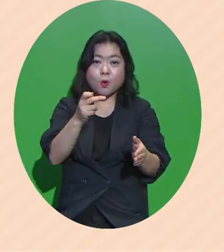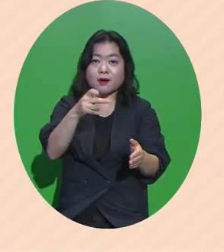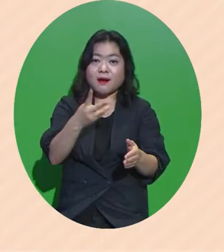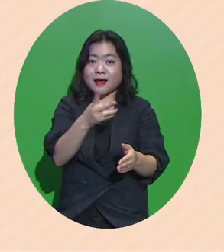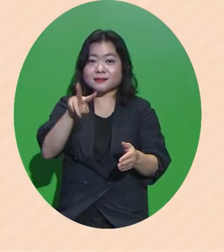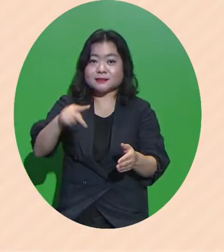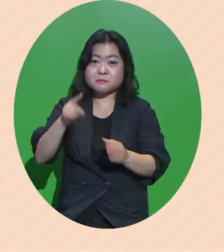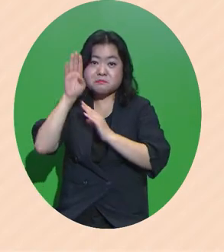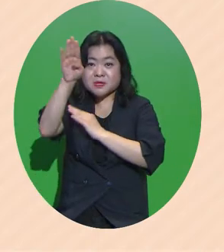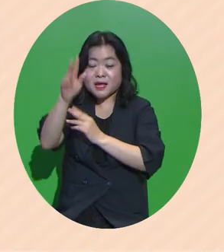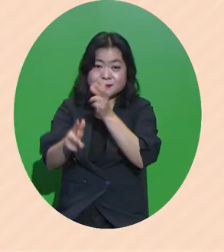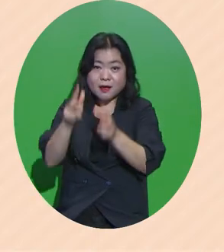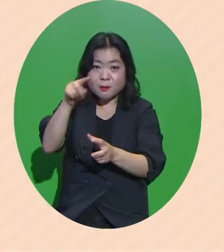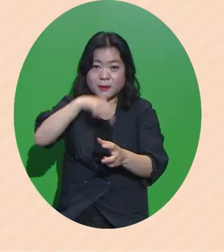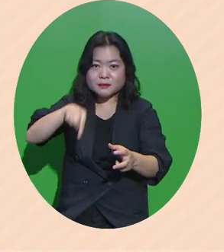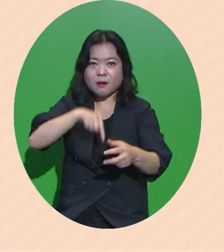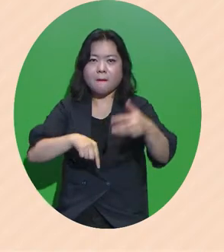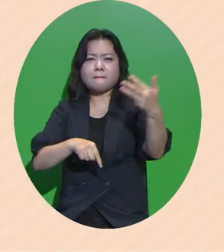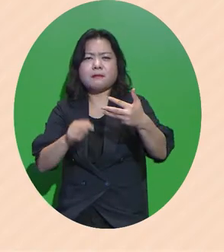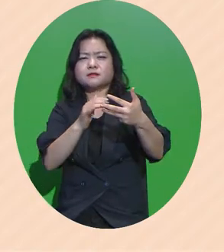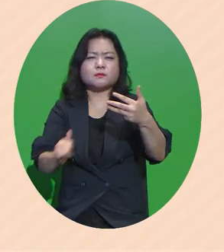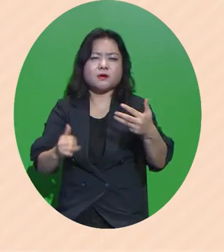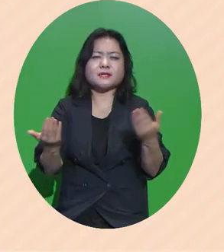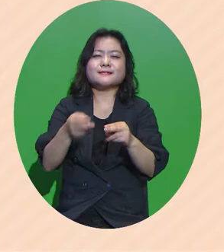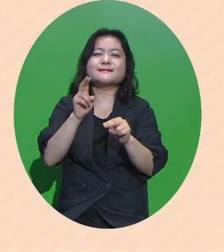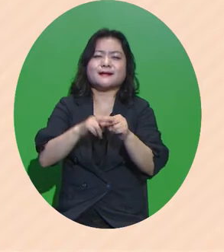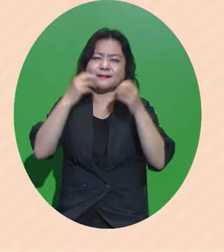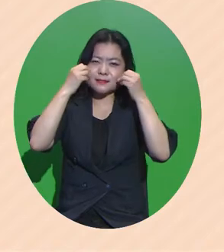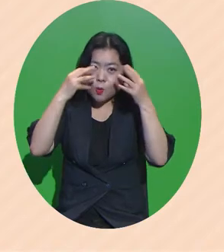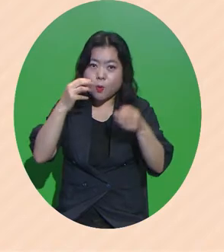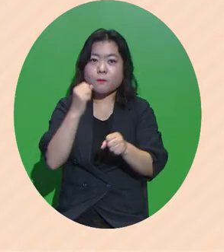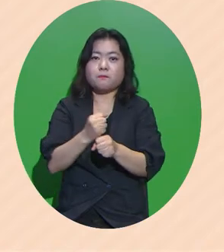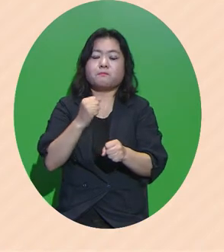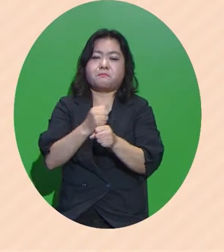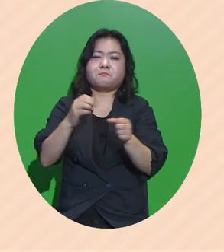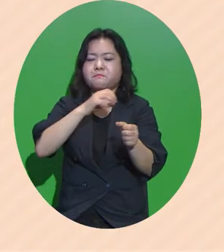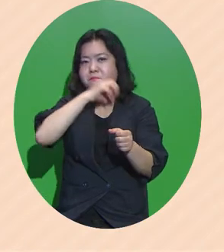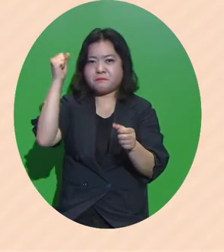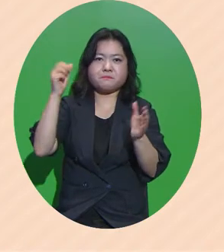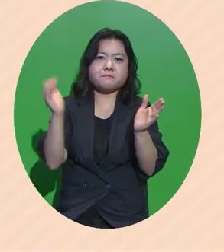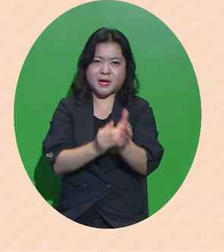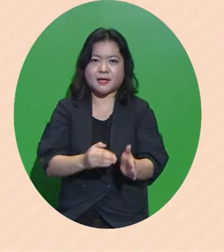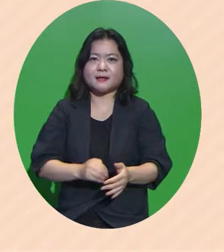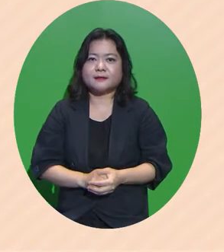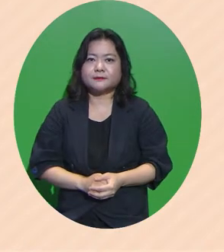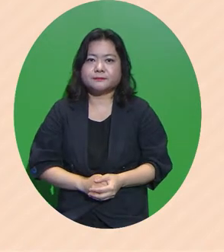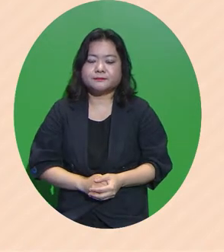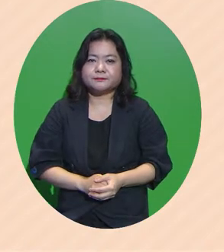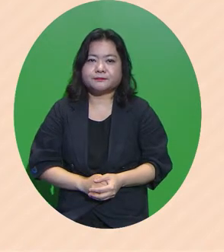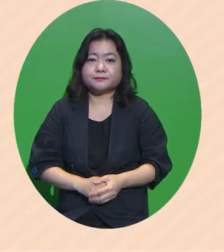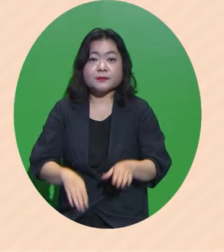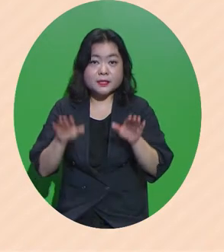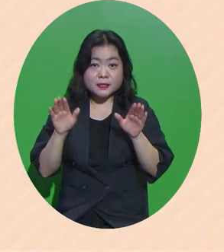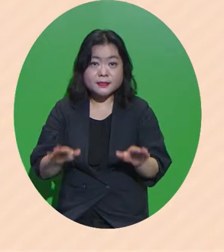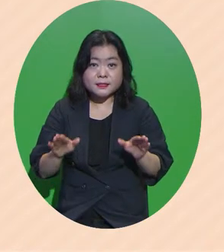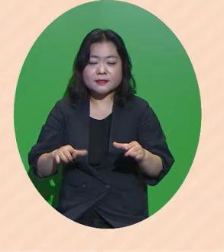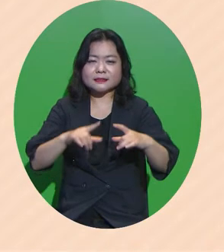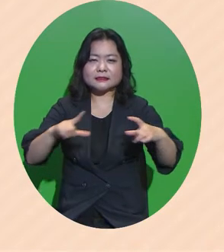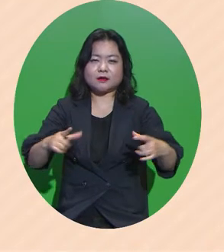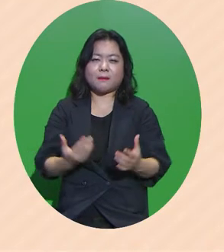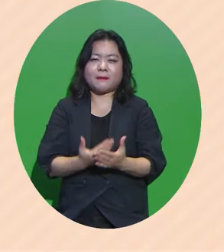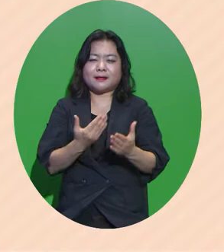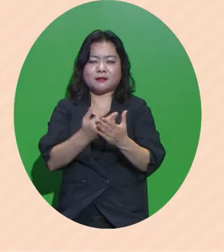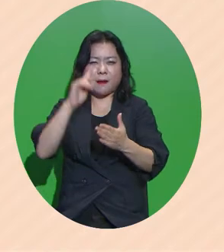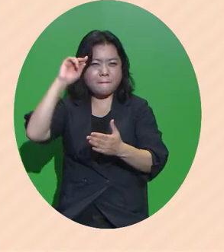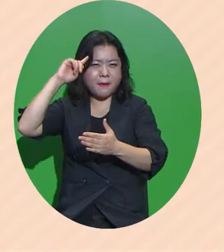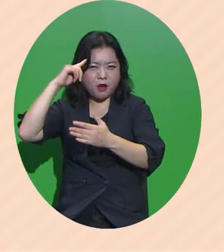미래산업에서 8천 명의 일자리가 신규로 창출되었습니다 이제는 지역발전